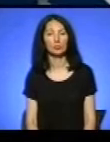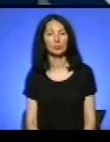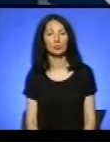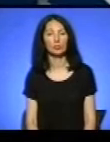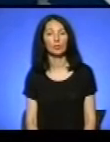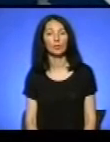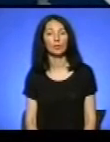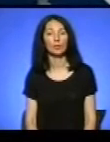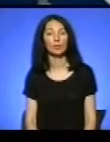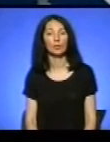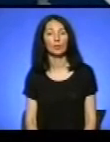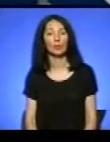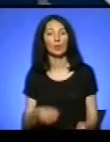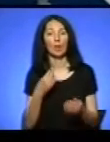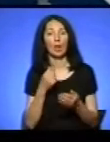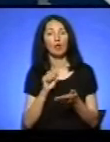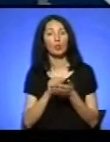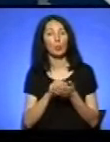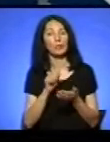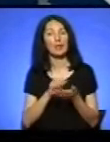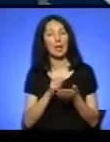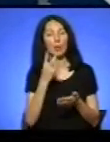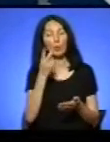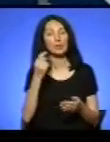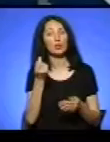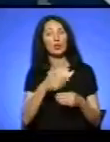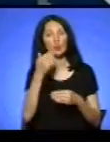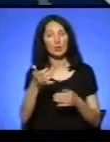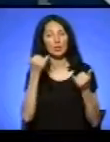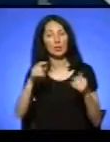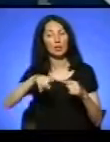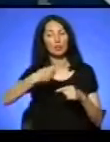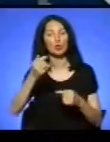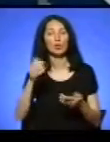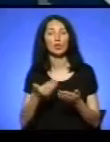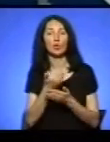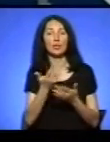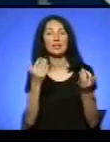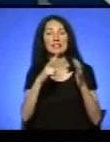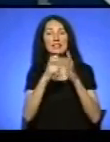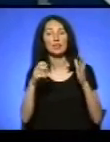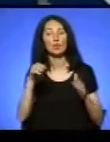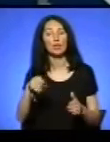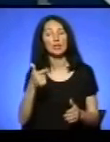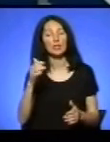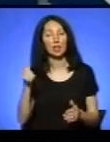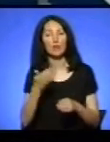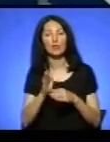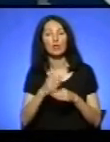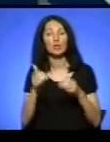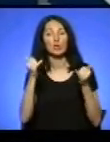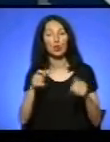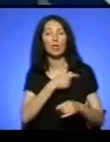Матеріал ви побачите трішки пізніше, а зараз до наступних новин. Ще 700 тисяч гривень виділили сьогодні депутати